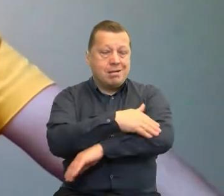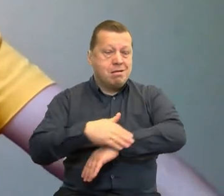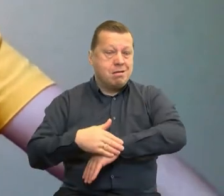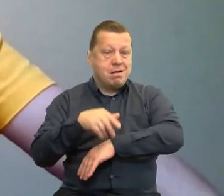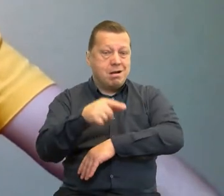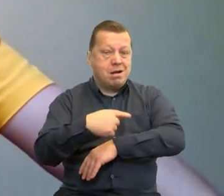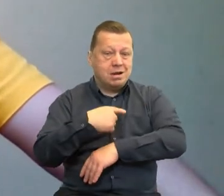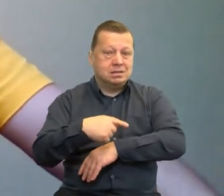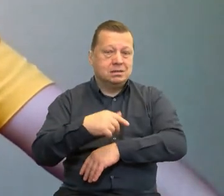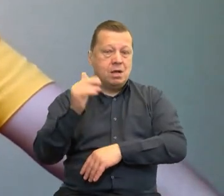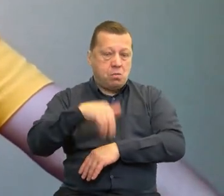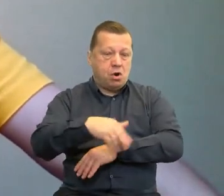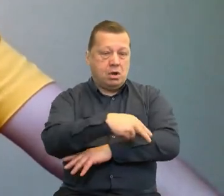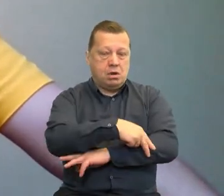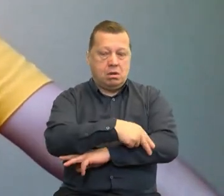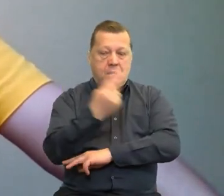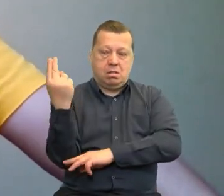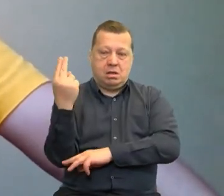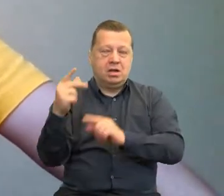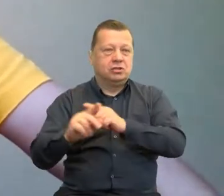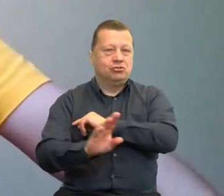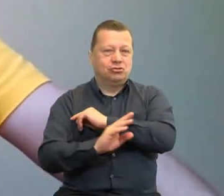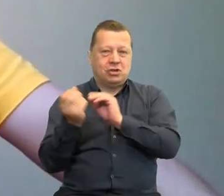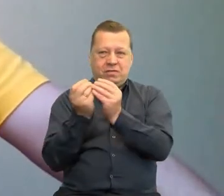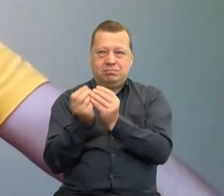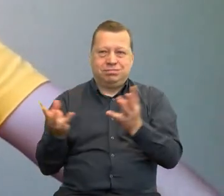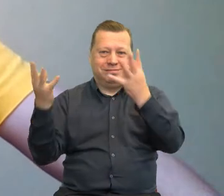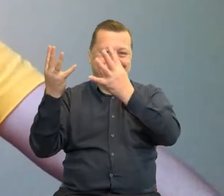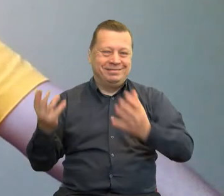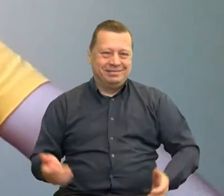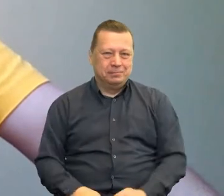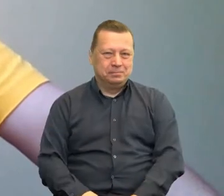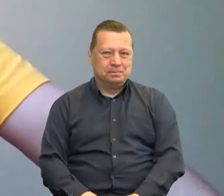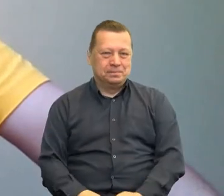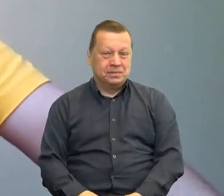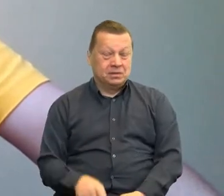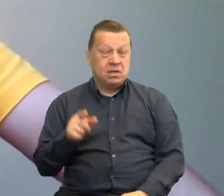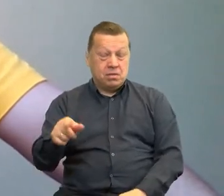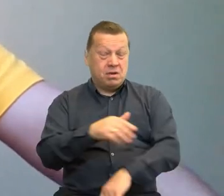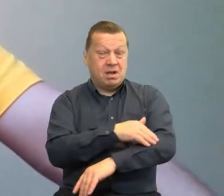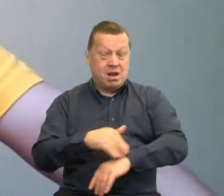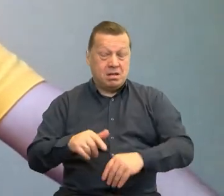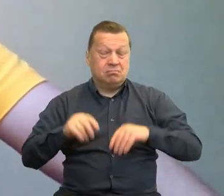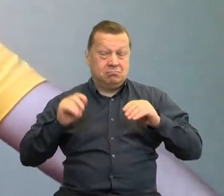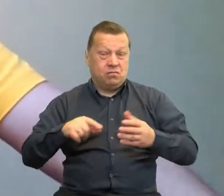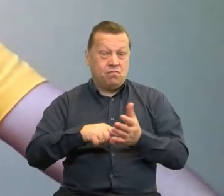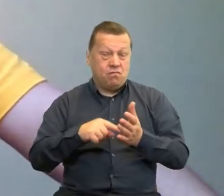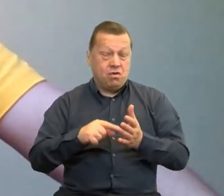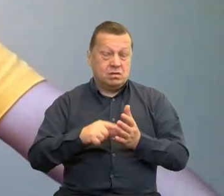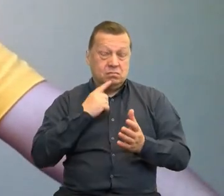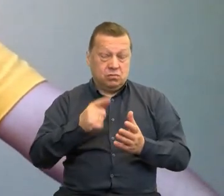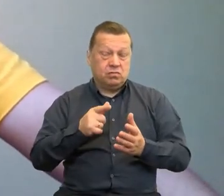możemy zamienić na drzewa, które po prostu nam wyrosną i te aleje ponad granicami. To jest pewien temat, który